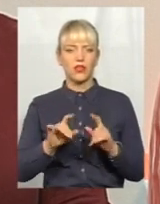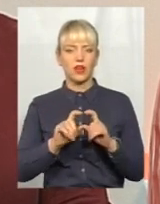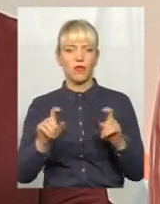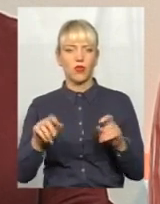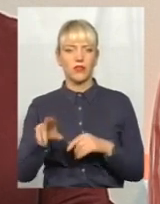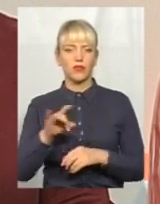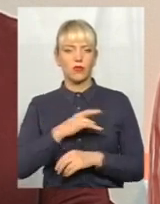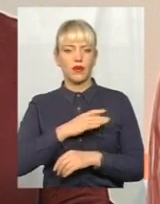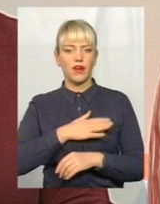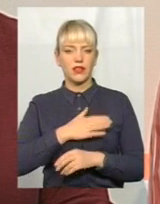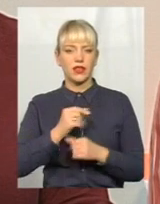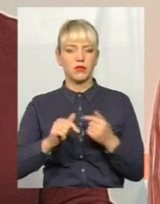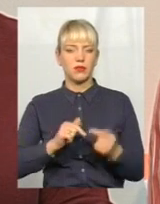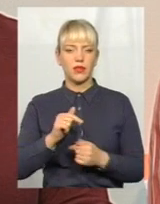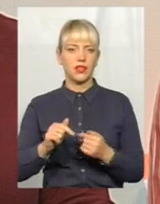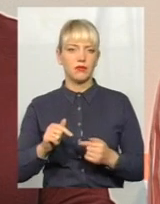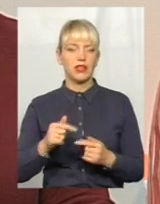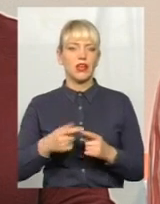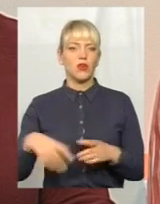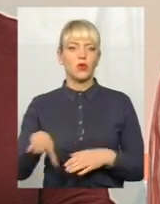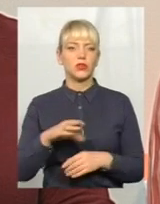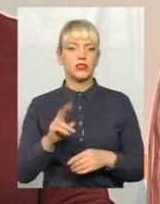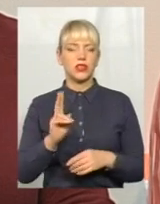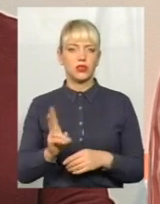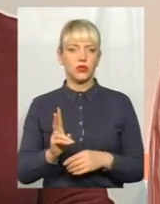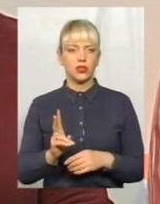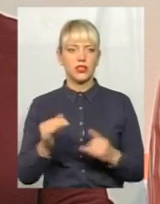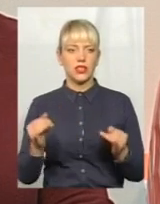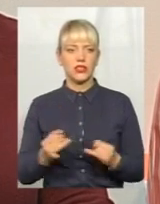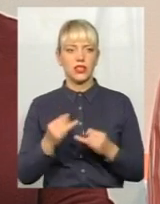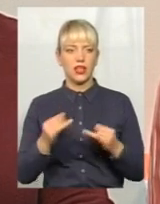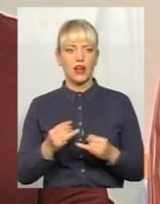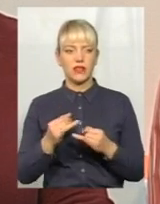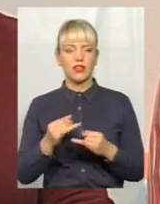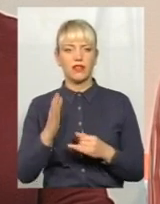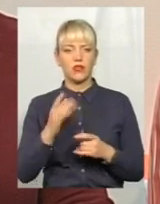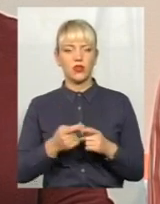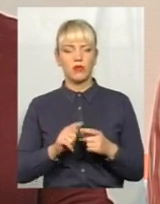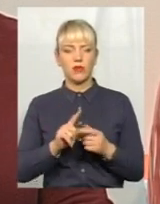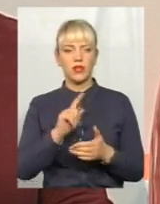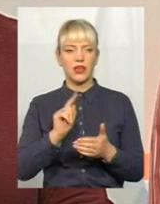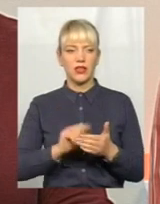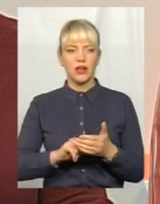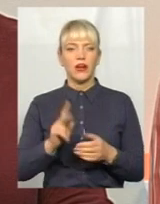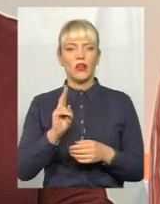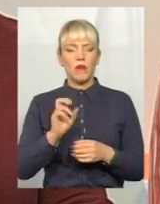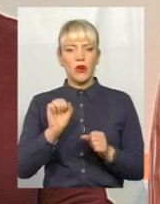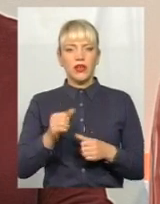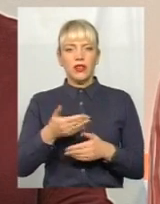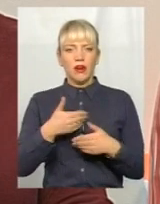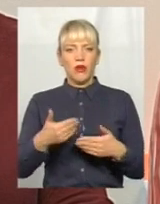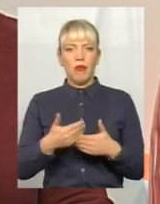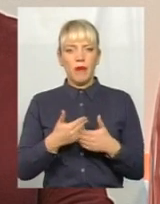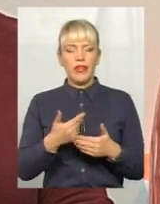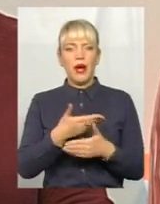до приватних підприємців, всіх, хто зацікавлений в цьому питанні, хто може нам допомогти,